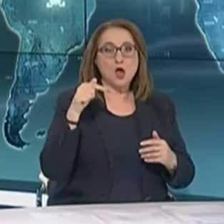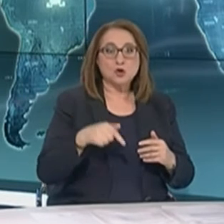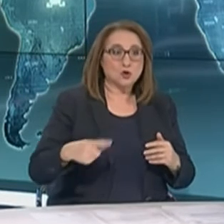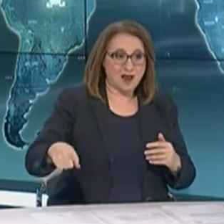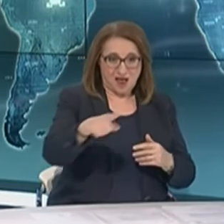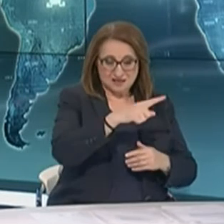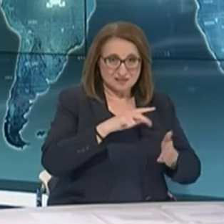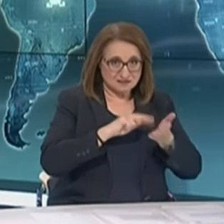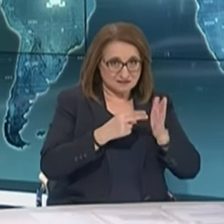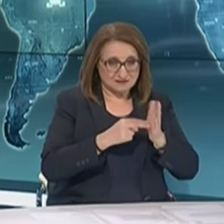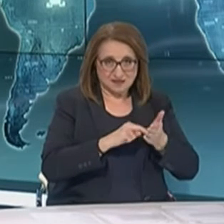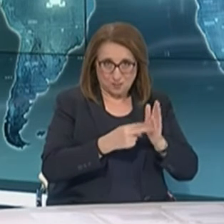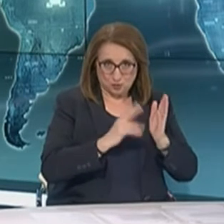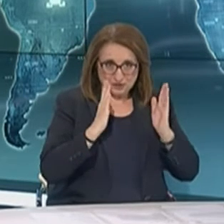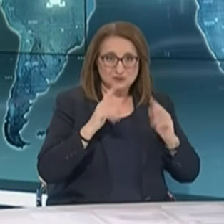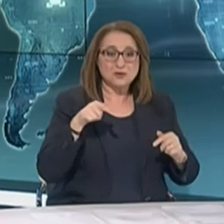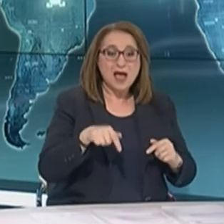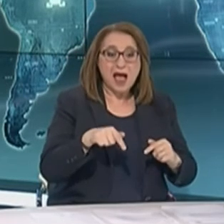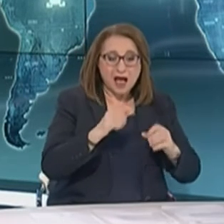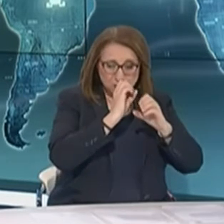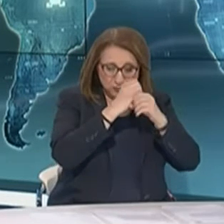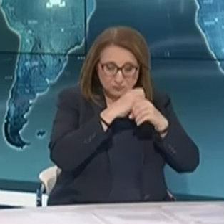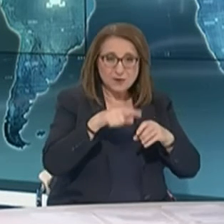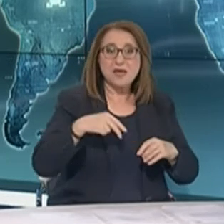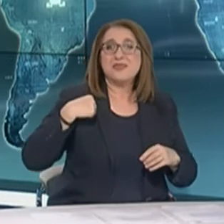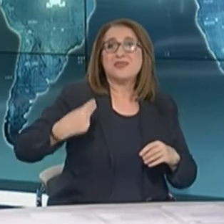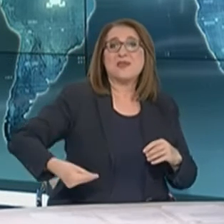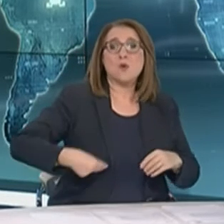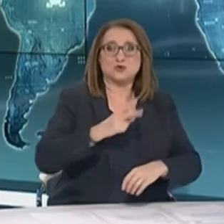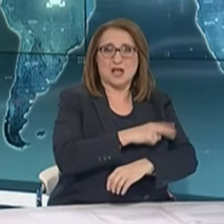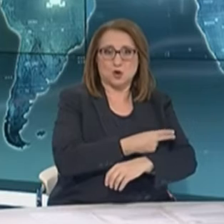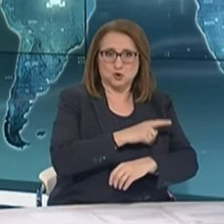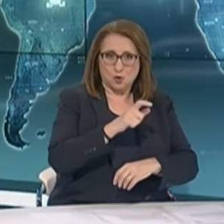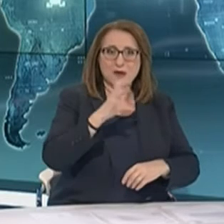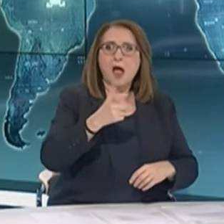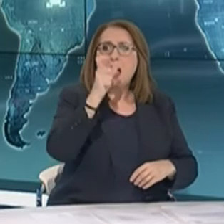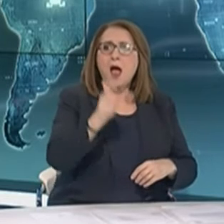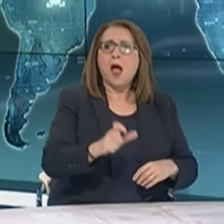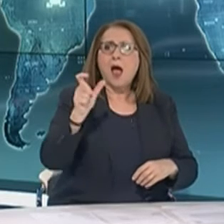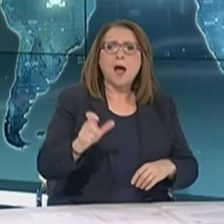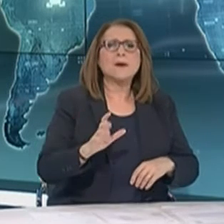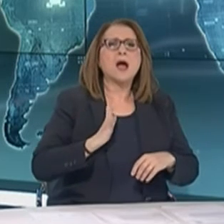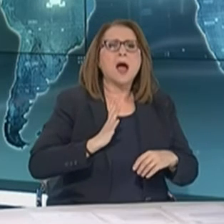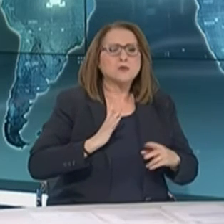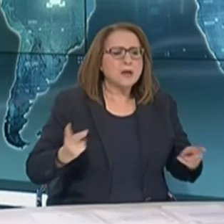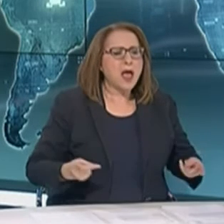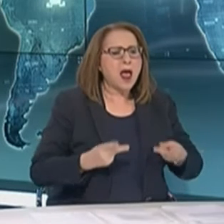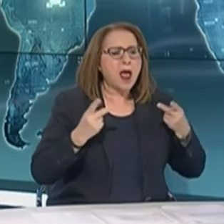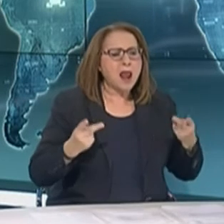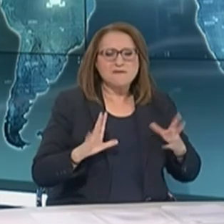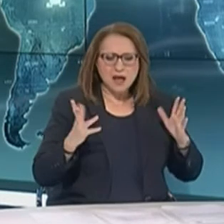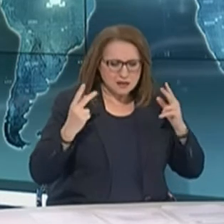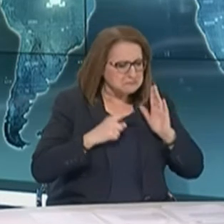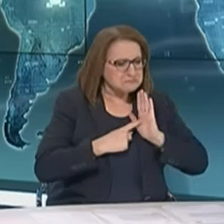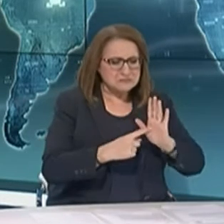ότι ο εργαστηριακός έλεγχος για το νέο κοροναϊό στα δημόσια νοσοκομεία, σε ασυμπτωματικούς πολίτες ή πολίτες με ήπια συμπτώματα της ύωσης,